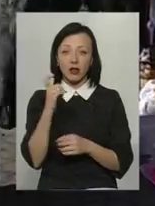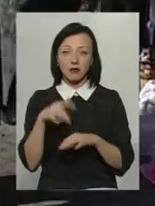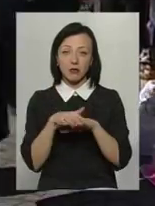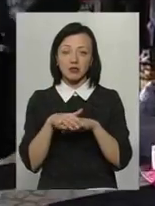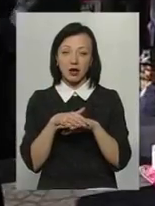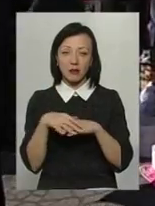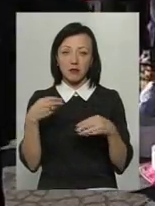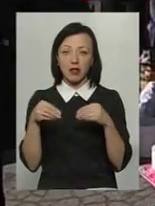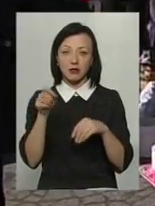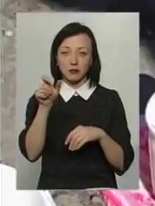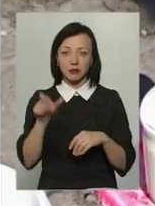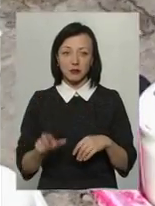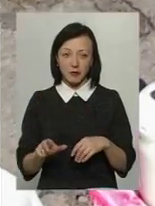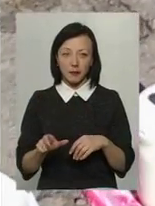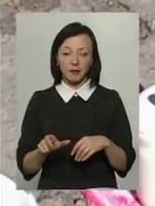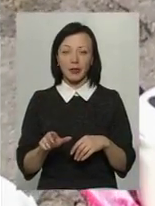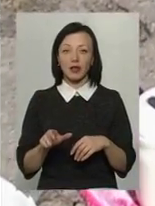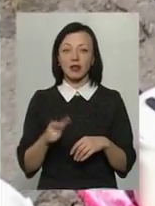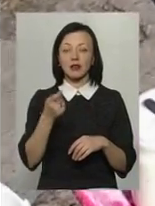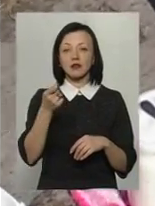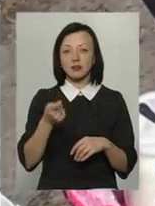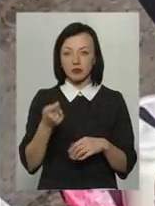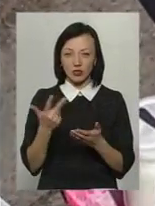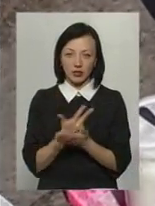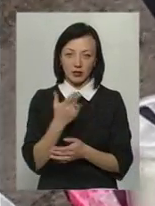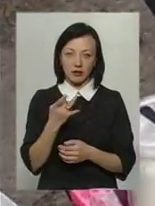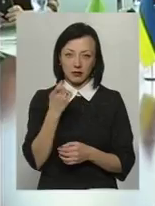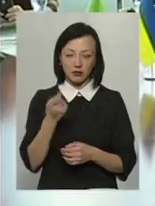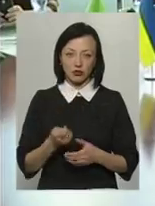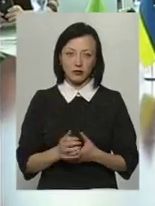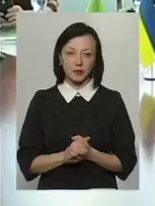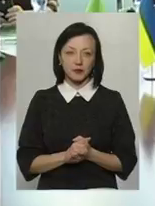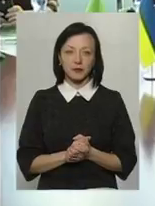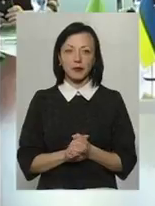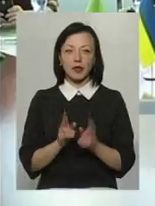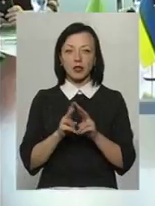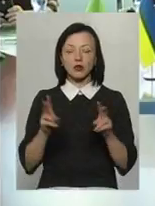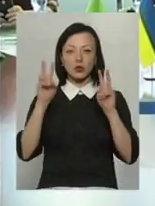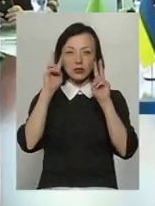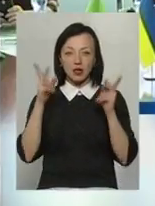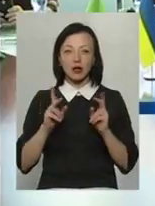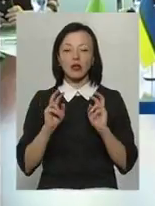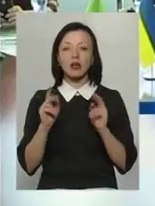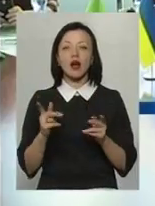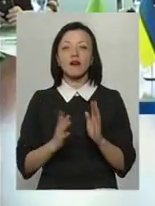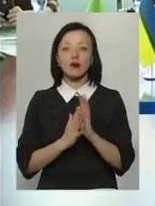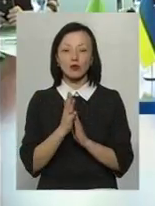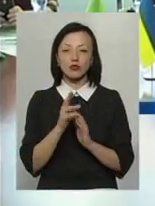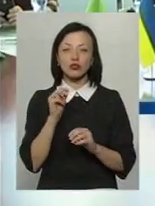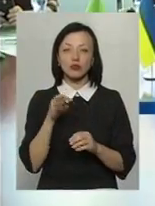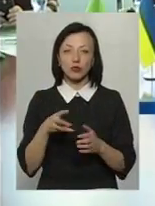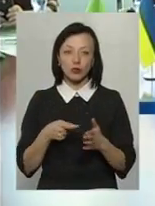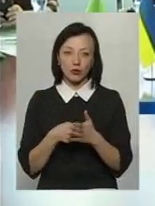базарне у пластиковій півторачці і поготів майже втричі дешевше. Ніхто не знає, як вирощувалося, чим